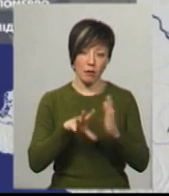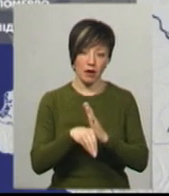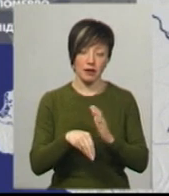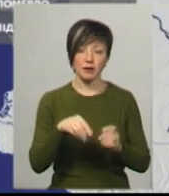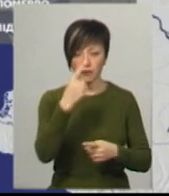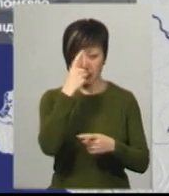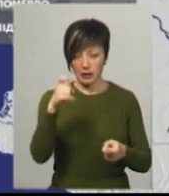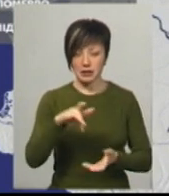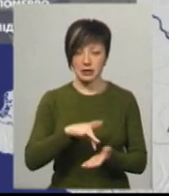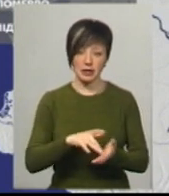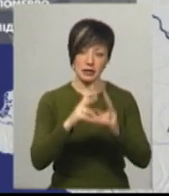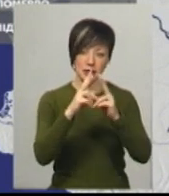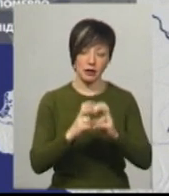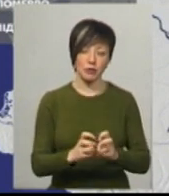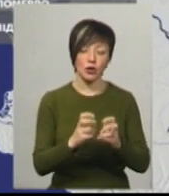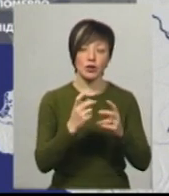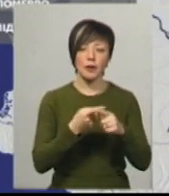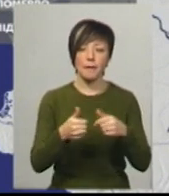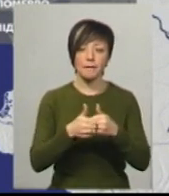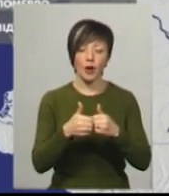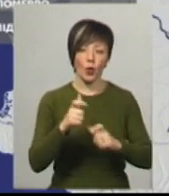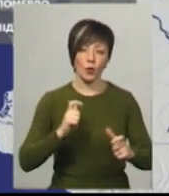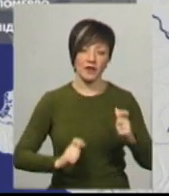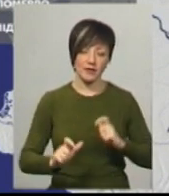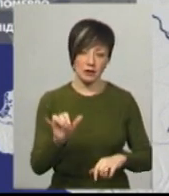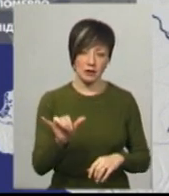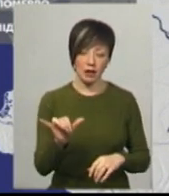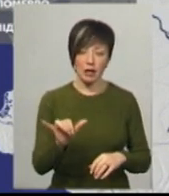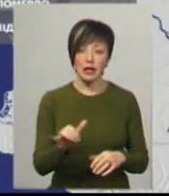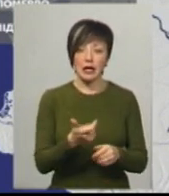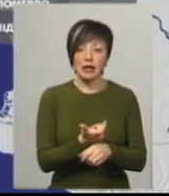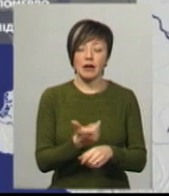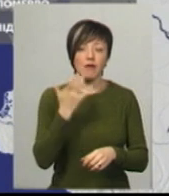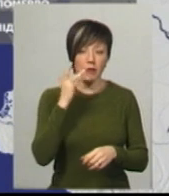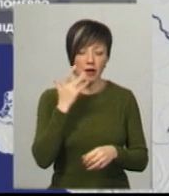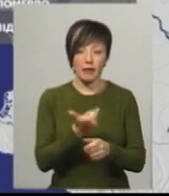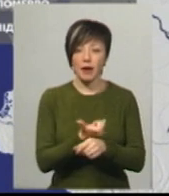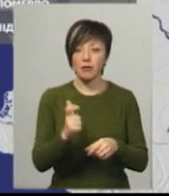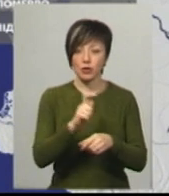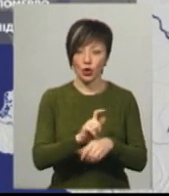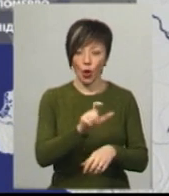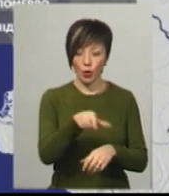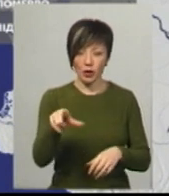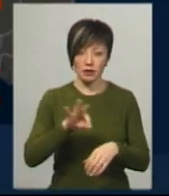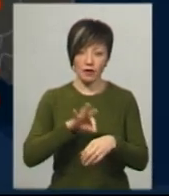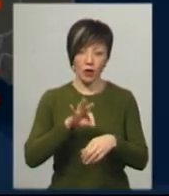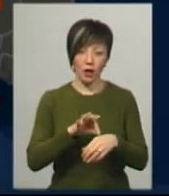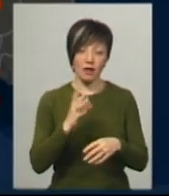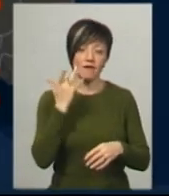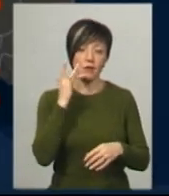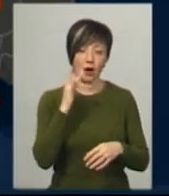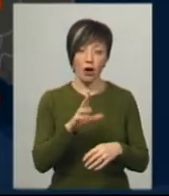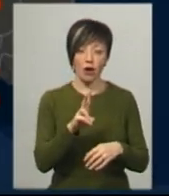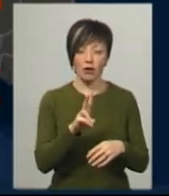повідомляє Центр системних досліджень при університеті Джонса Хопкінса. Найбільше людей упродовж доби занедужили у Сполучених Штатах.